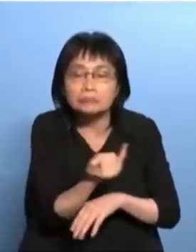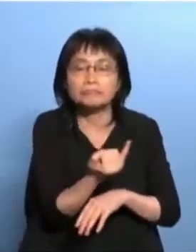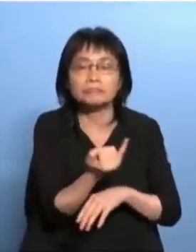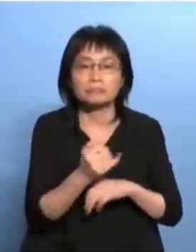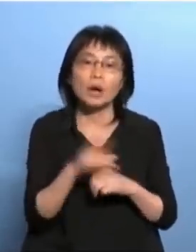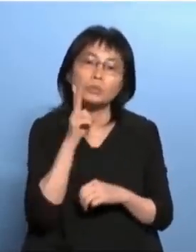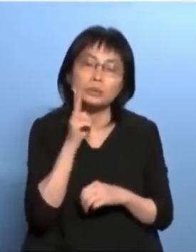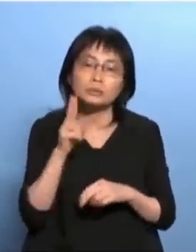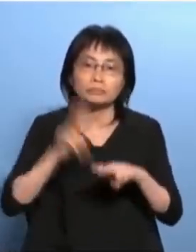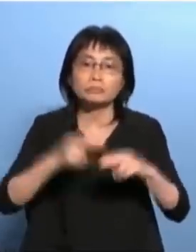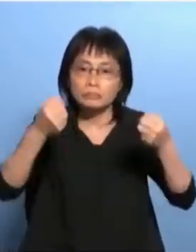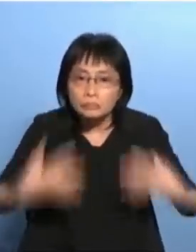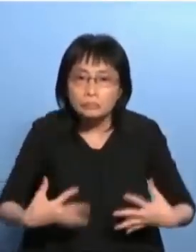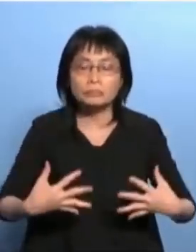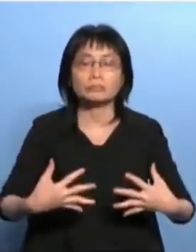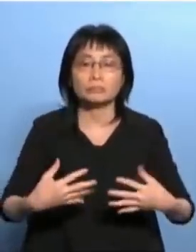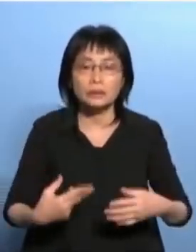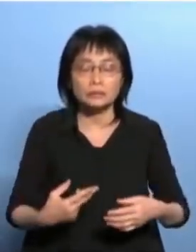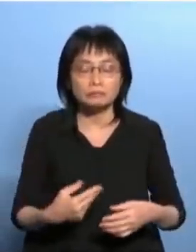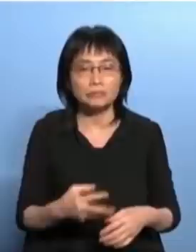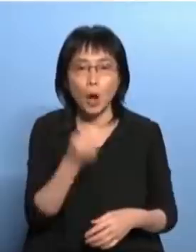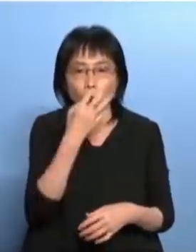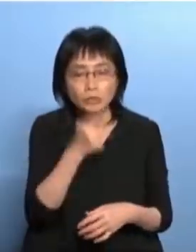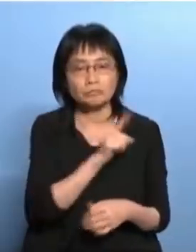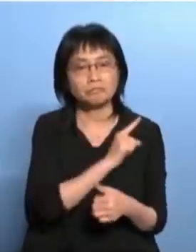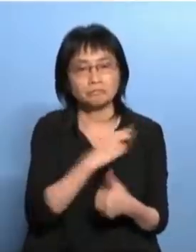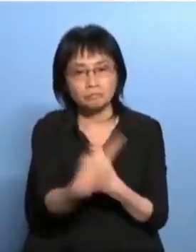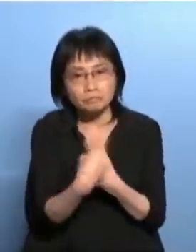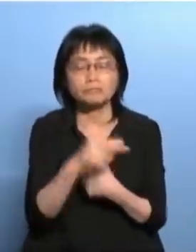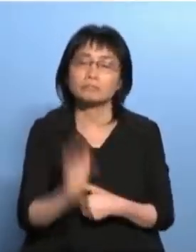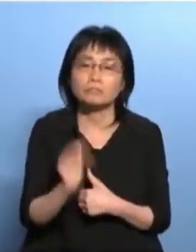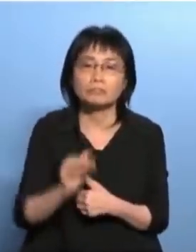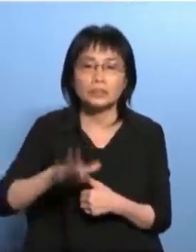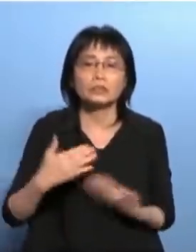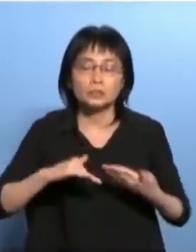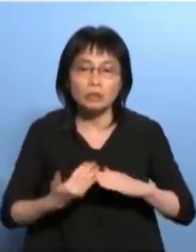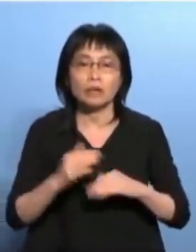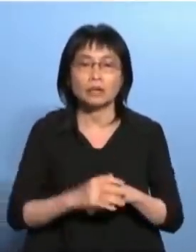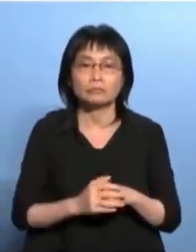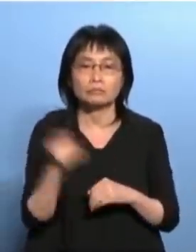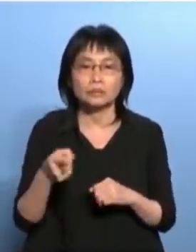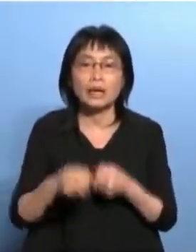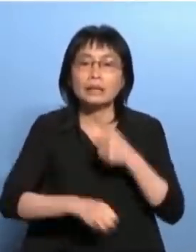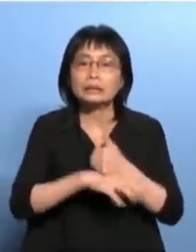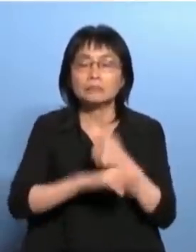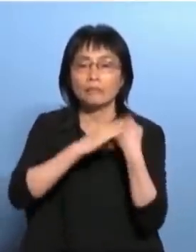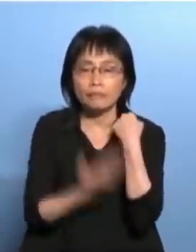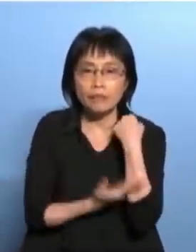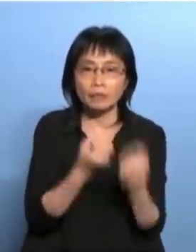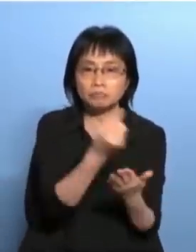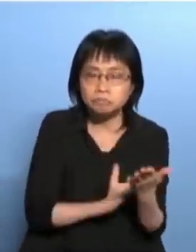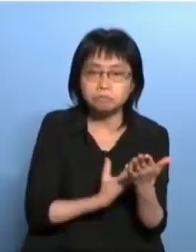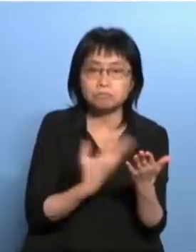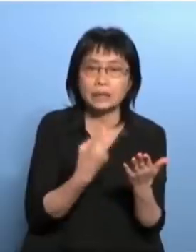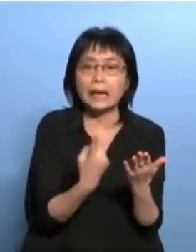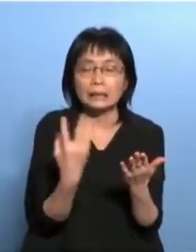有之而去捍卫她亦都是她的责任她现在说什么她说基本法22条是不包括中联办港澳